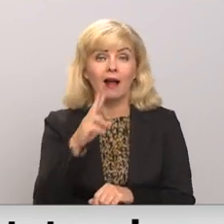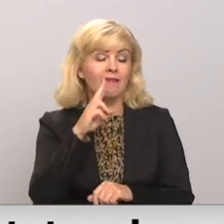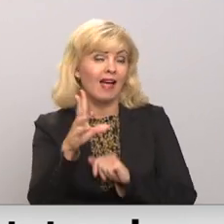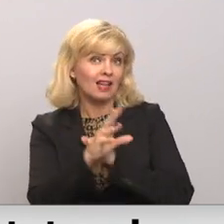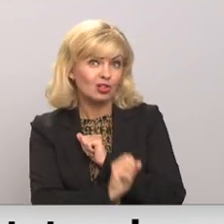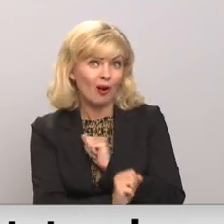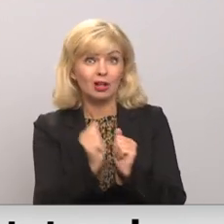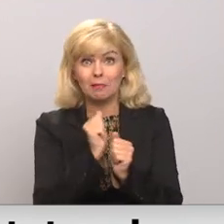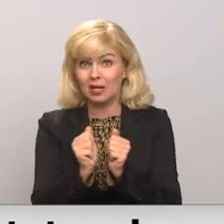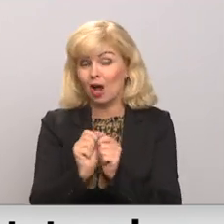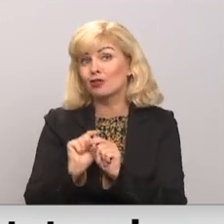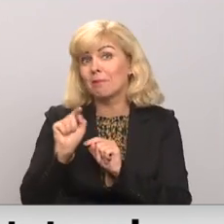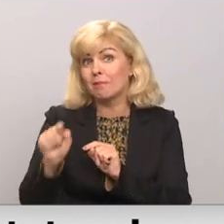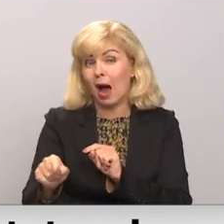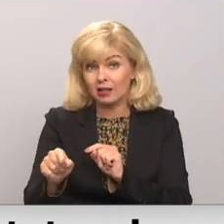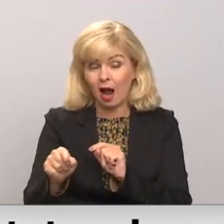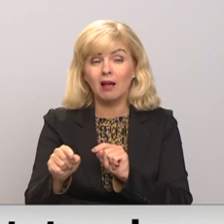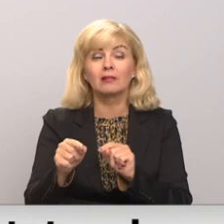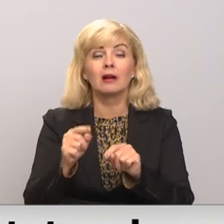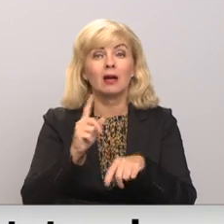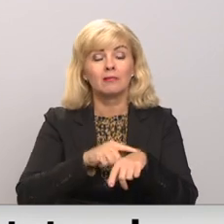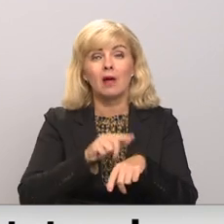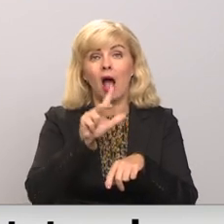nogalē visbiežāk pārkāpta komandēnu stunda.